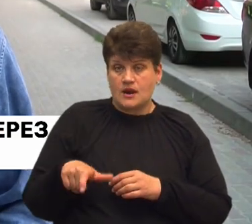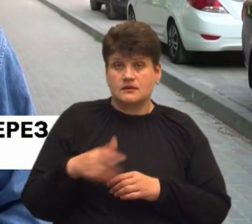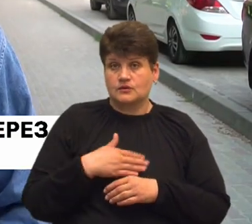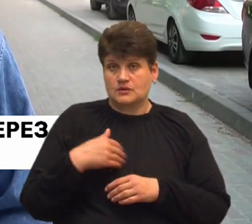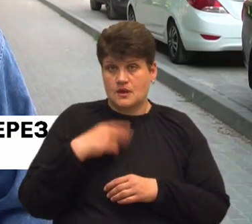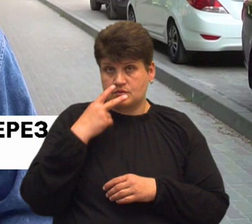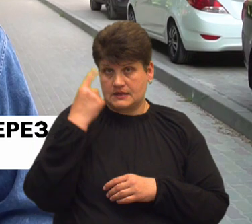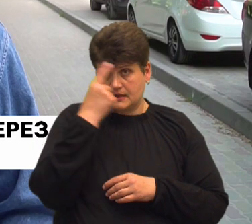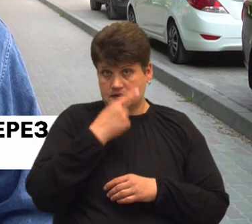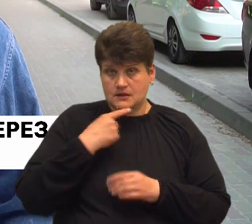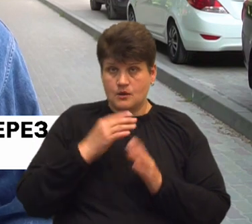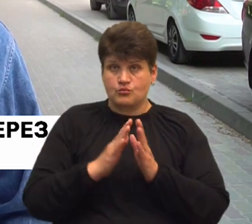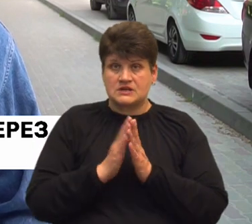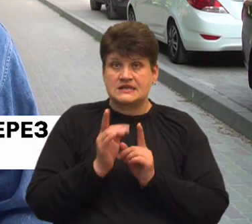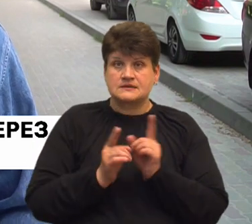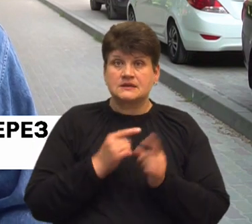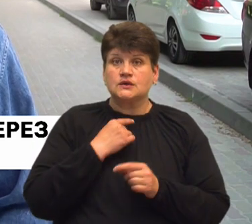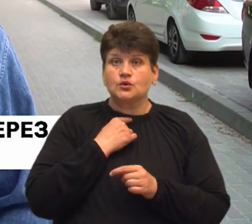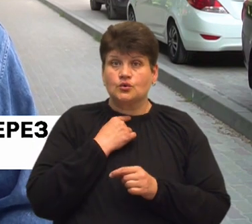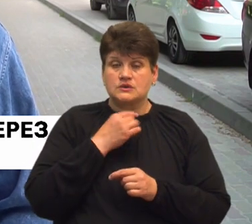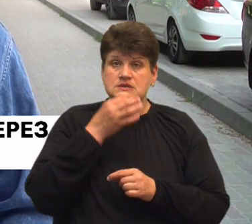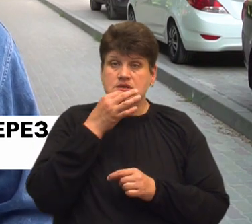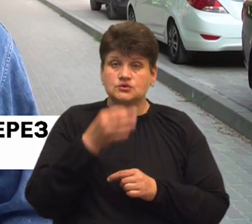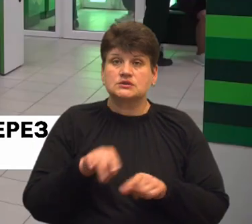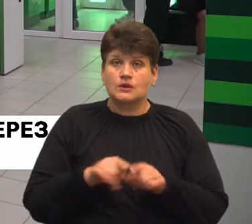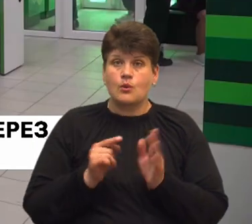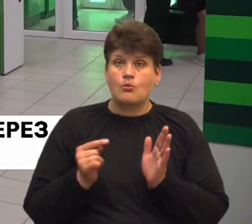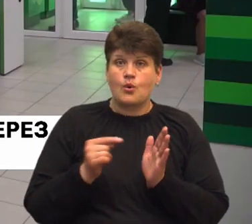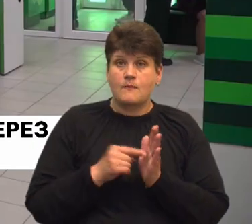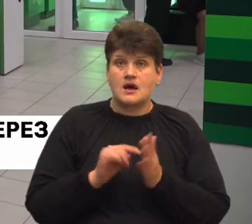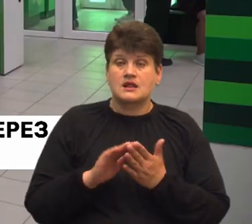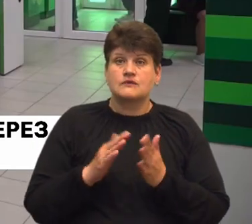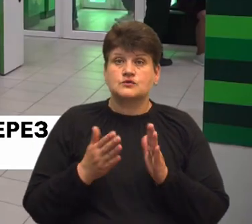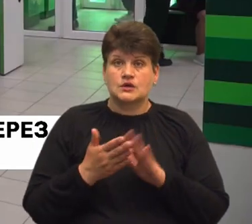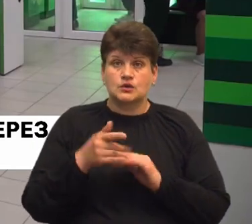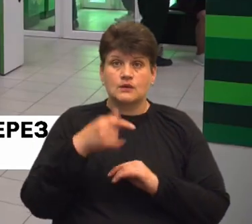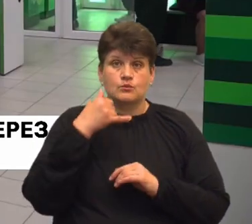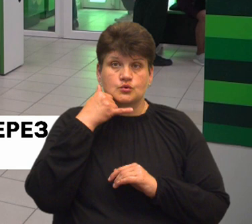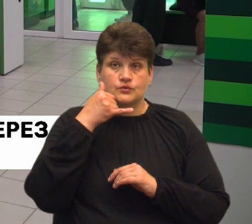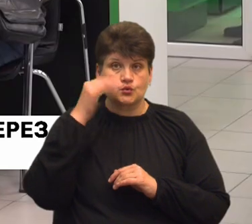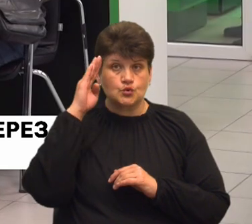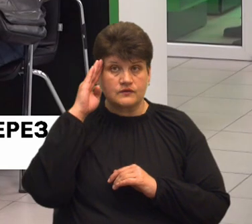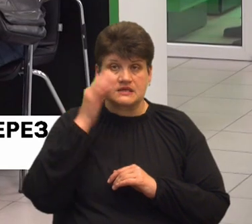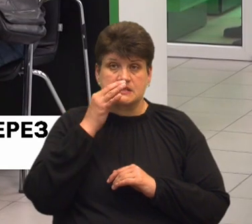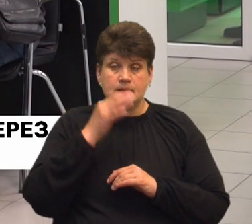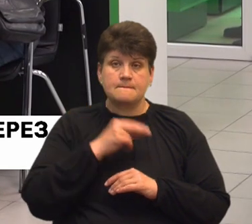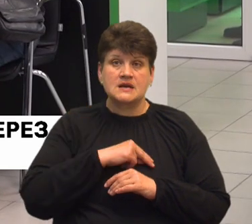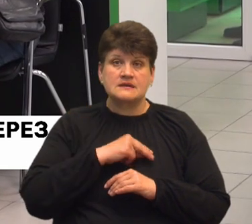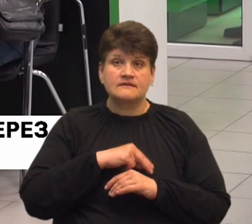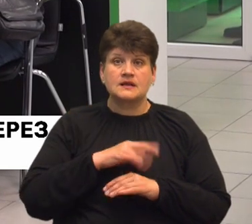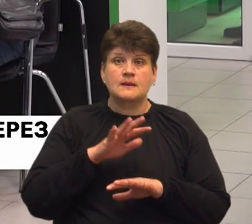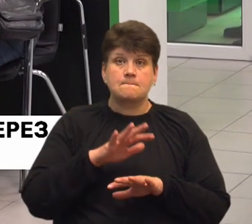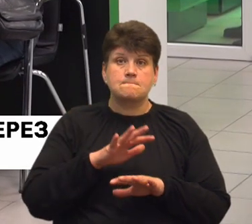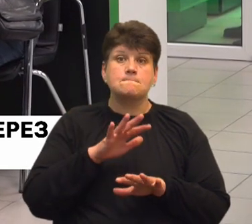обличчя та попросила змінити голос, розповіла, що теж потрапила в таку ситуацію. До неї зателефонував чоловік і представився працівником служби